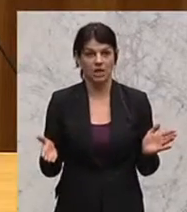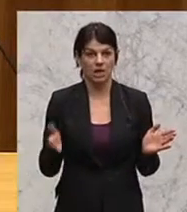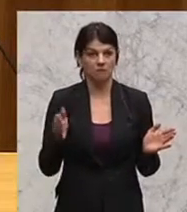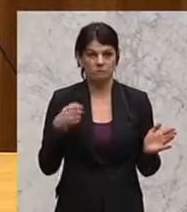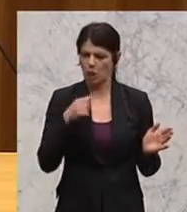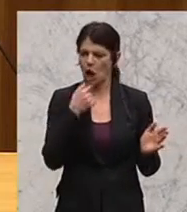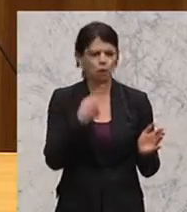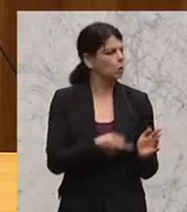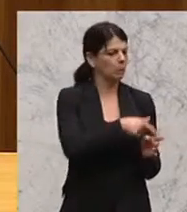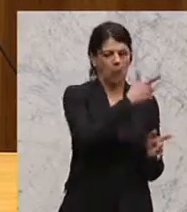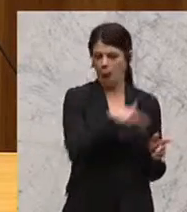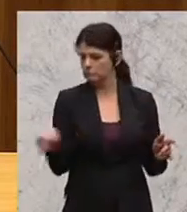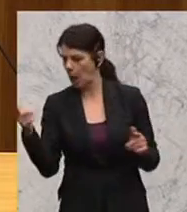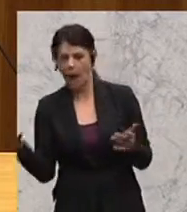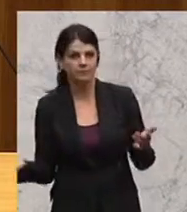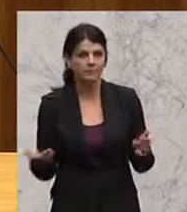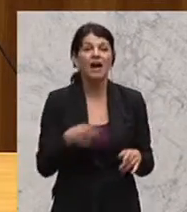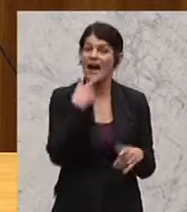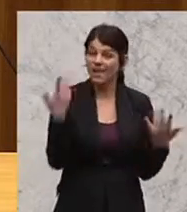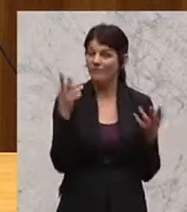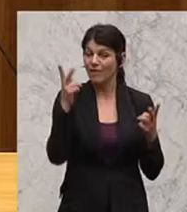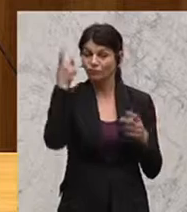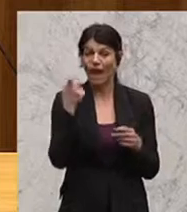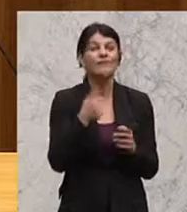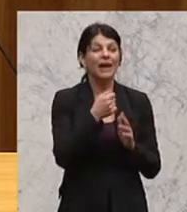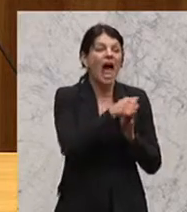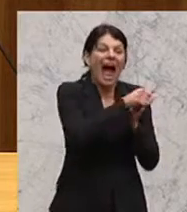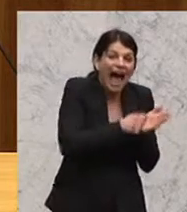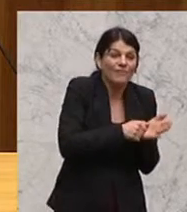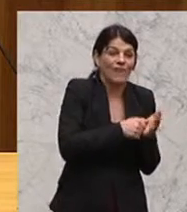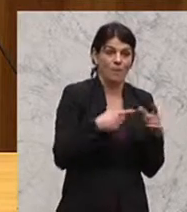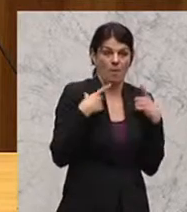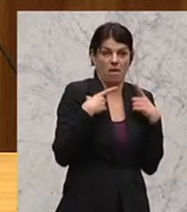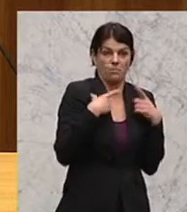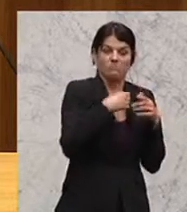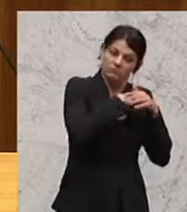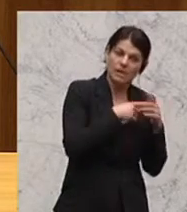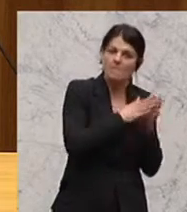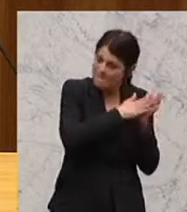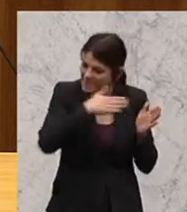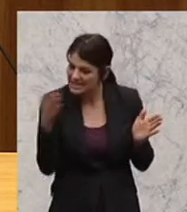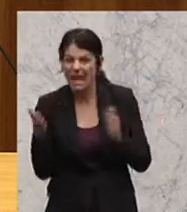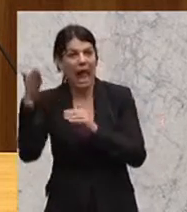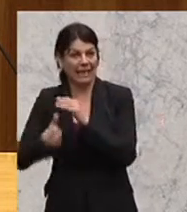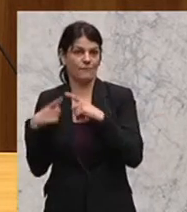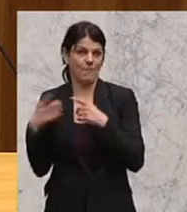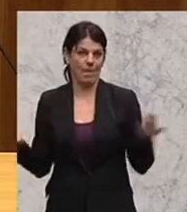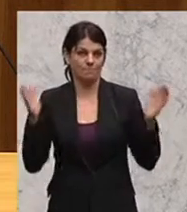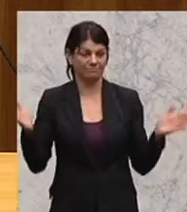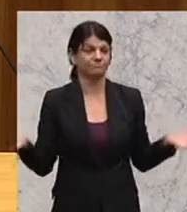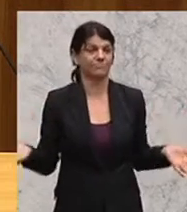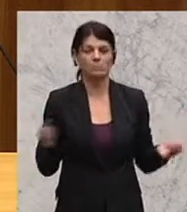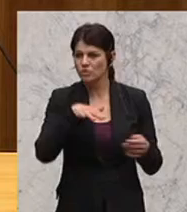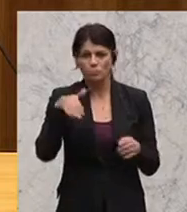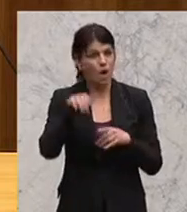wegzudiskutieren und die beginnt eben mit dem Beginn des Lebens bis hin zum Ende des Lebens. Ich glaube, das sollte uns allen immer wieder auch bewusst